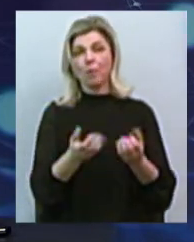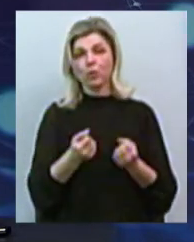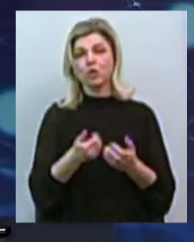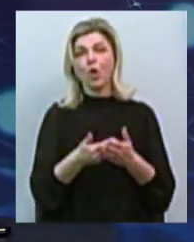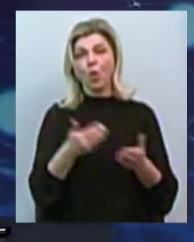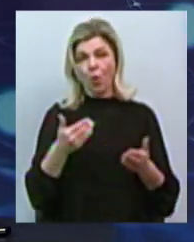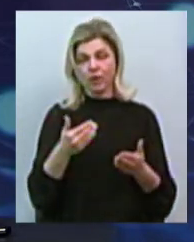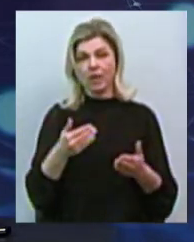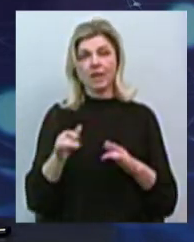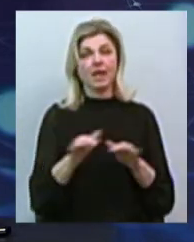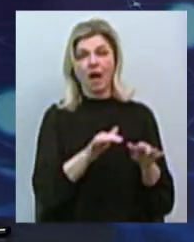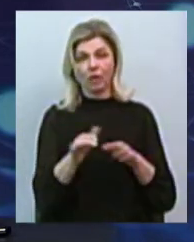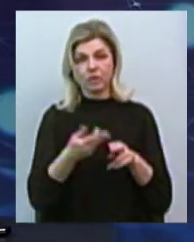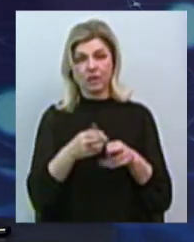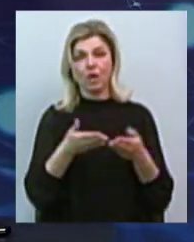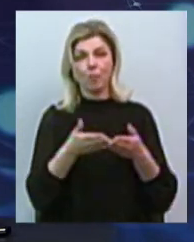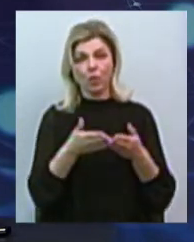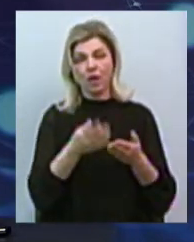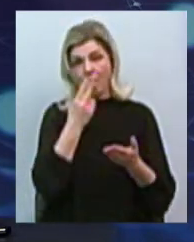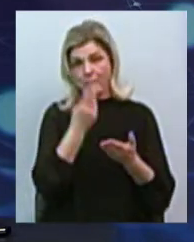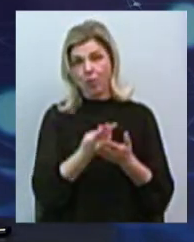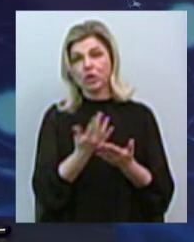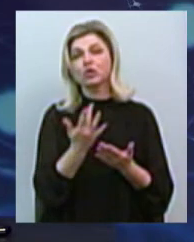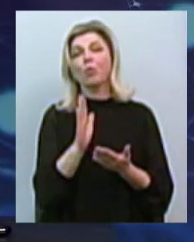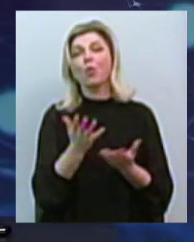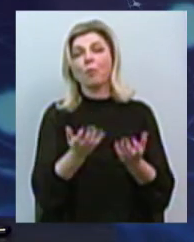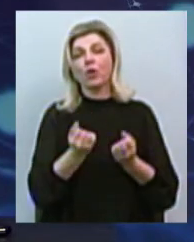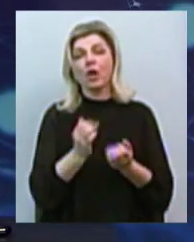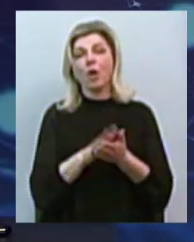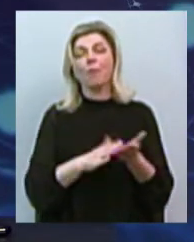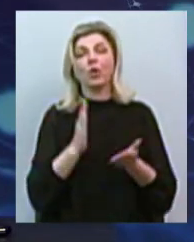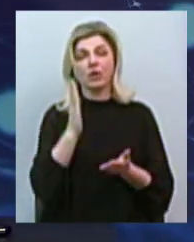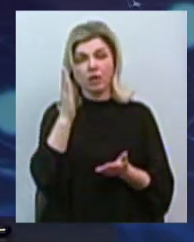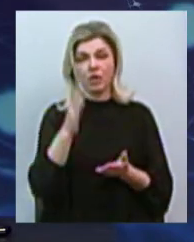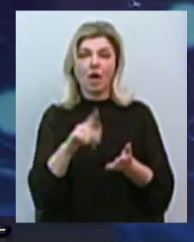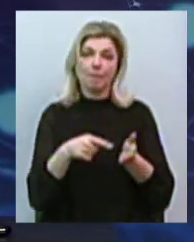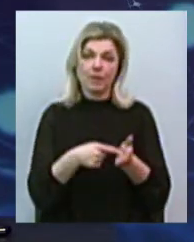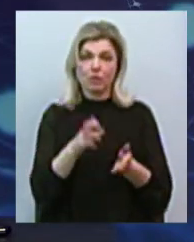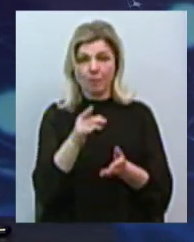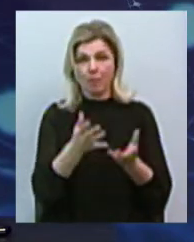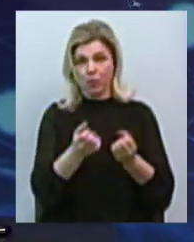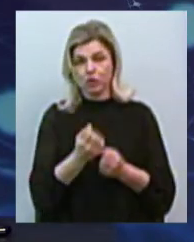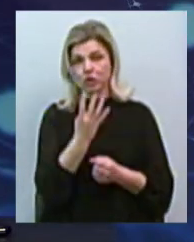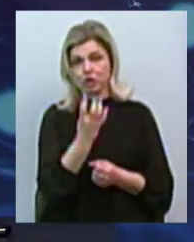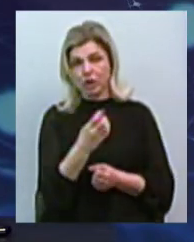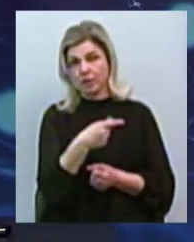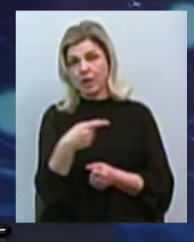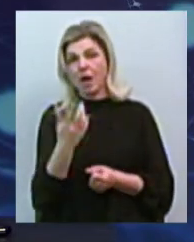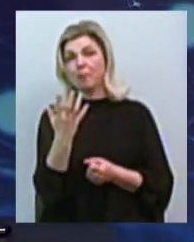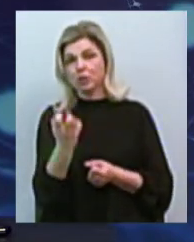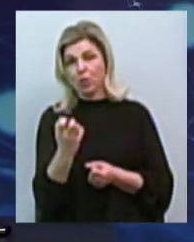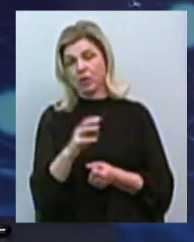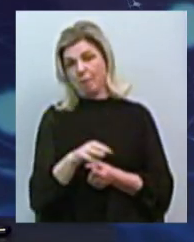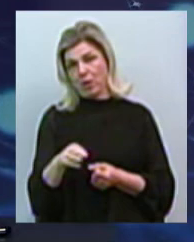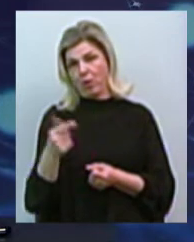ну, побачимо, скільки буде отримувати в подальшому. Місто б могло отримувати 400-500 мільйонів гривень від діяльності,